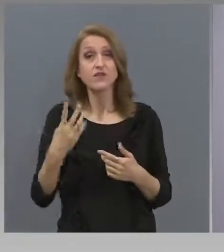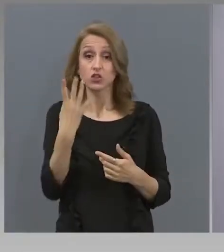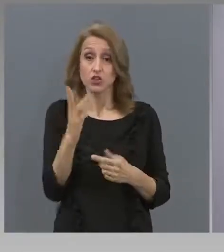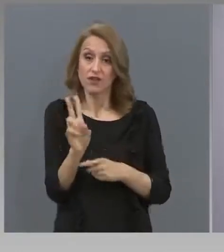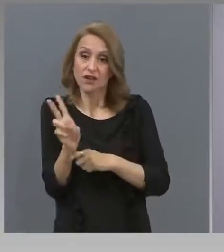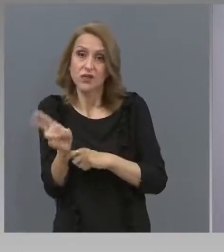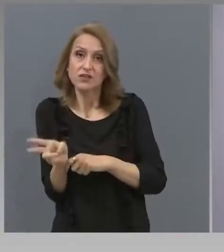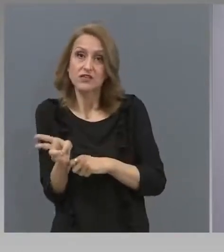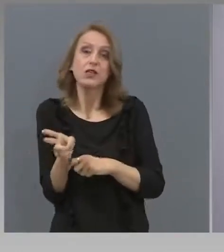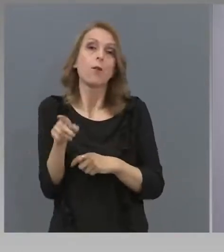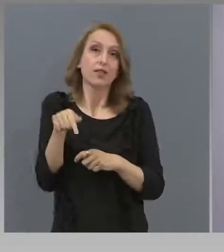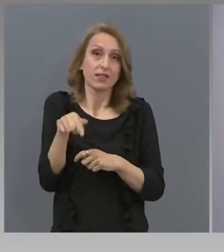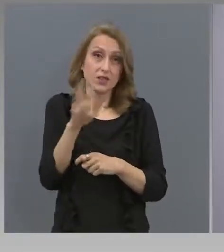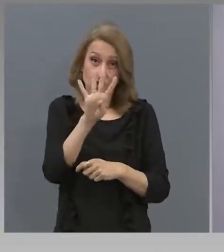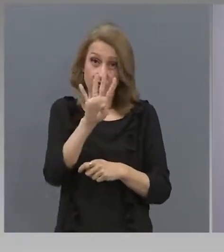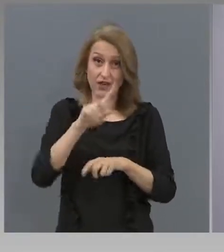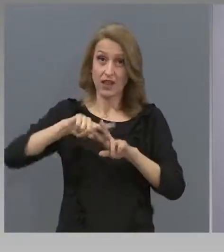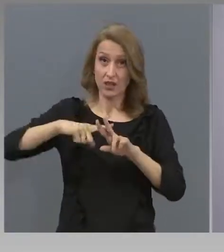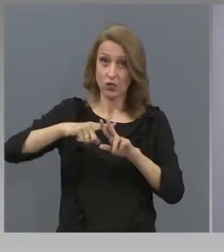обед английски език.